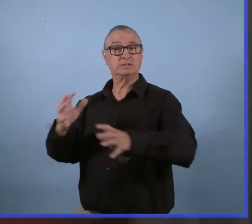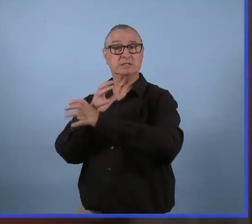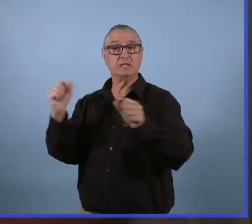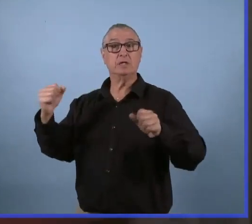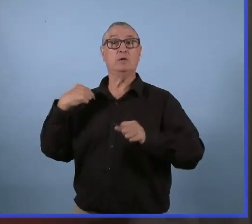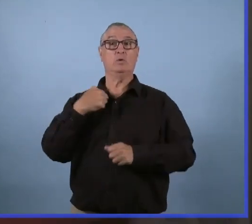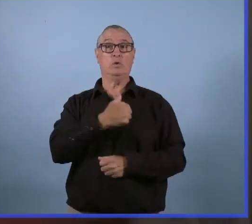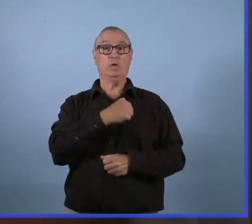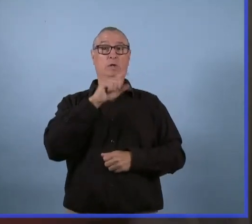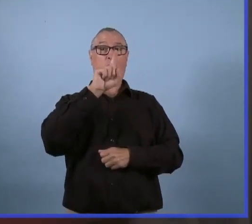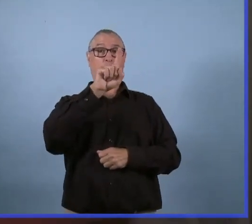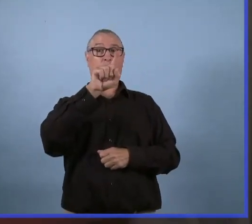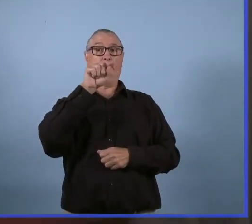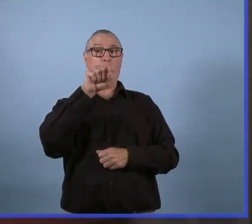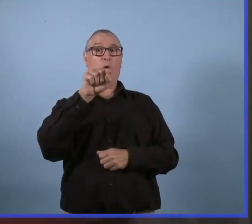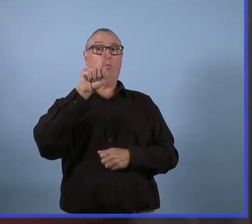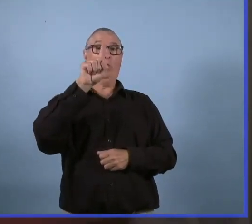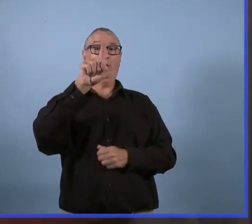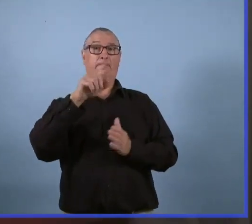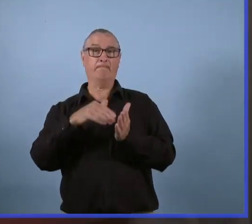de pays qu'on a envoyés au secteur.